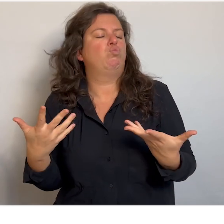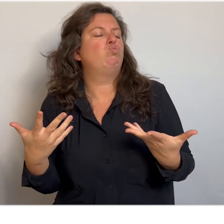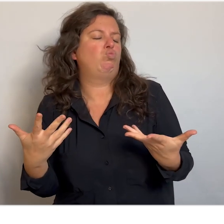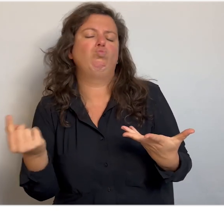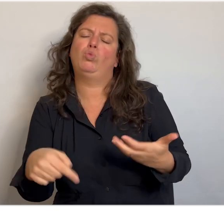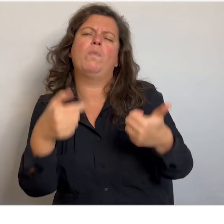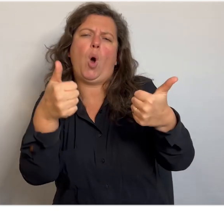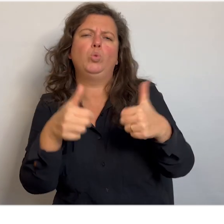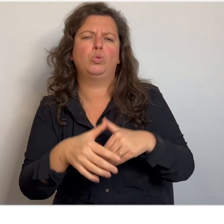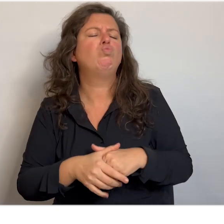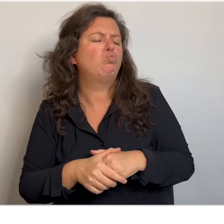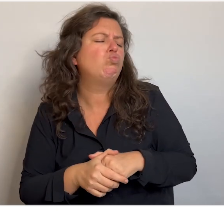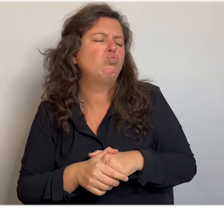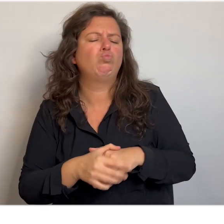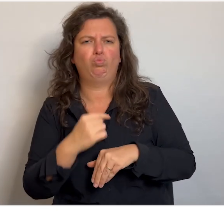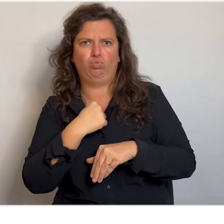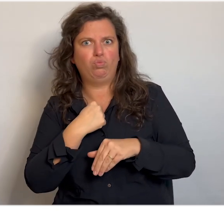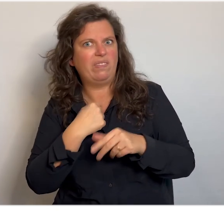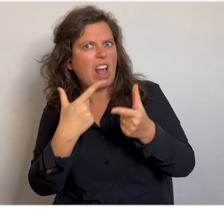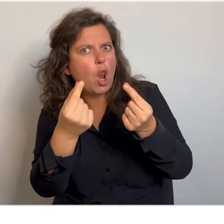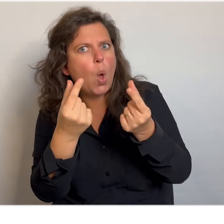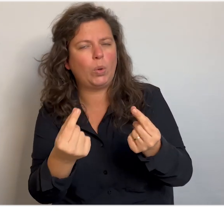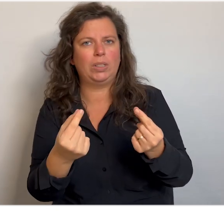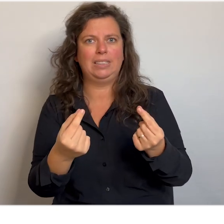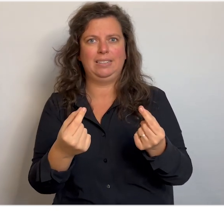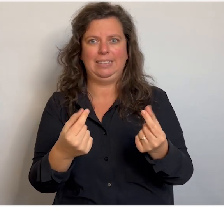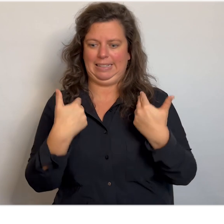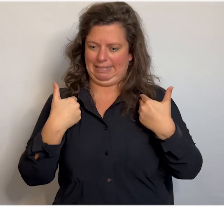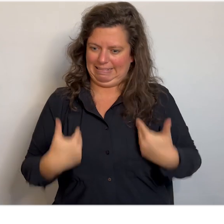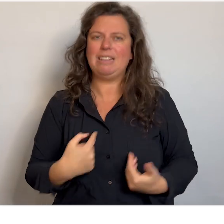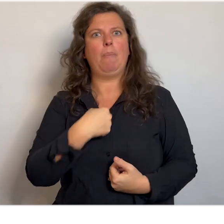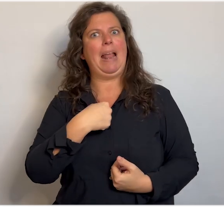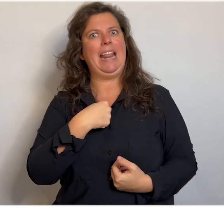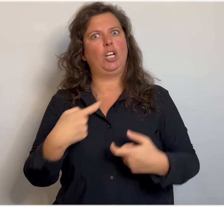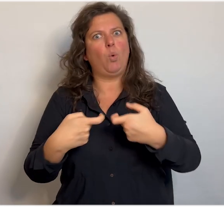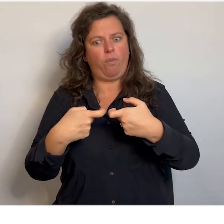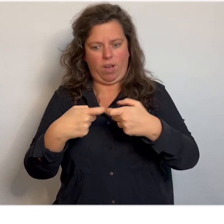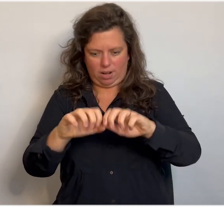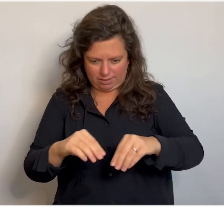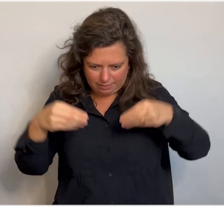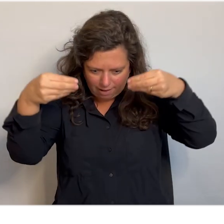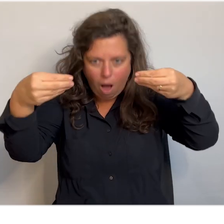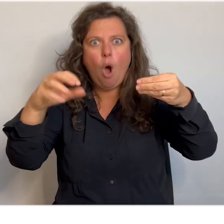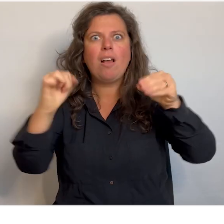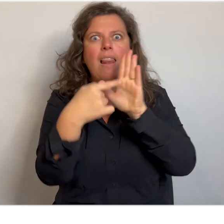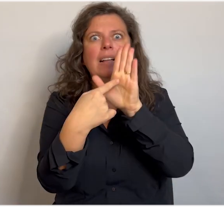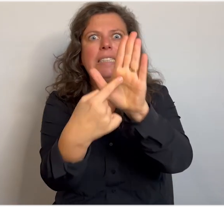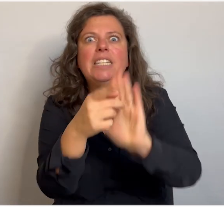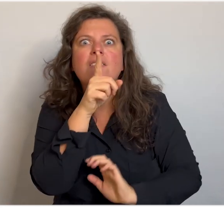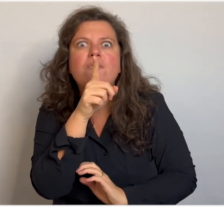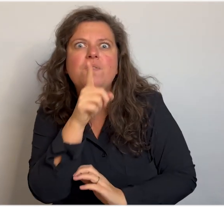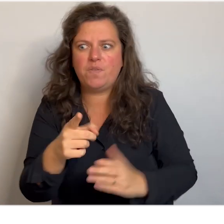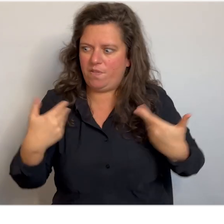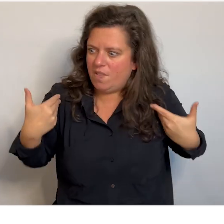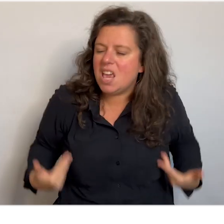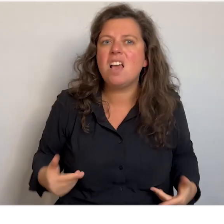Nou, dat komt wel goed, Oli. O, ik zou het ook wel echt leuk vinden hoor. Zo'n dit-ben-ik-koffer maken. O, en dan kan je zo helemaal laten zien wie je dan bent.